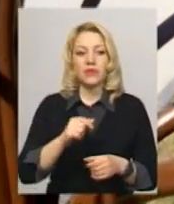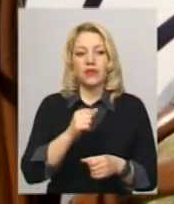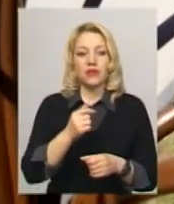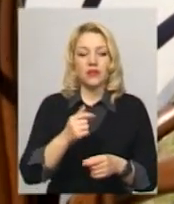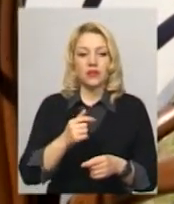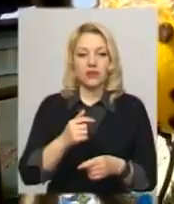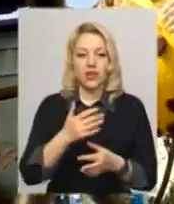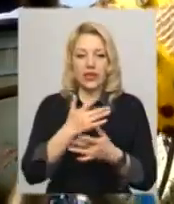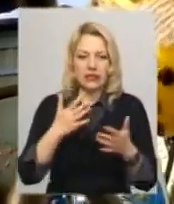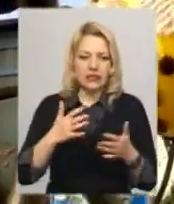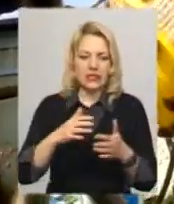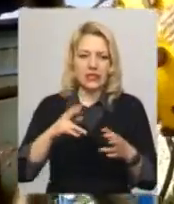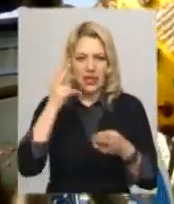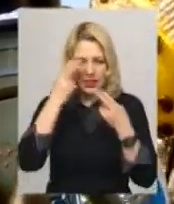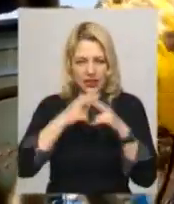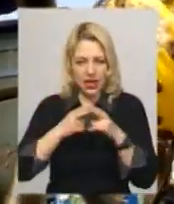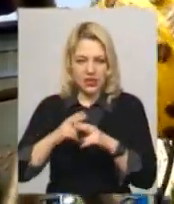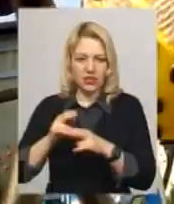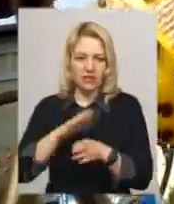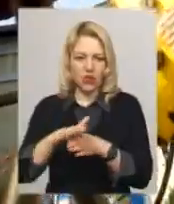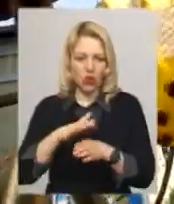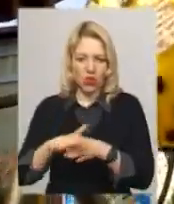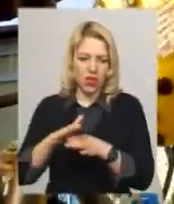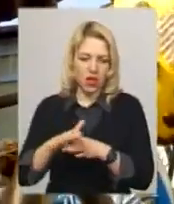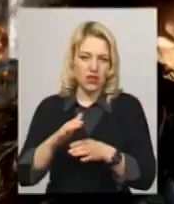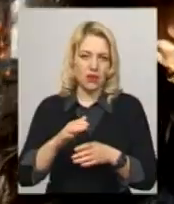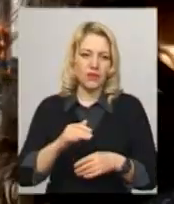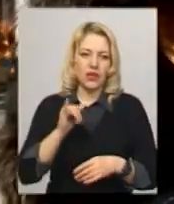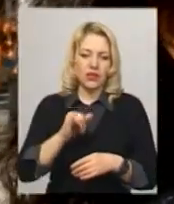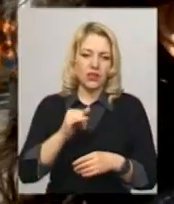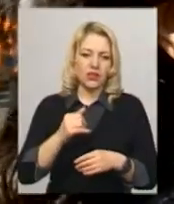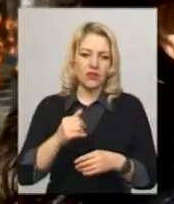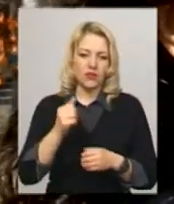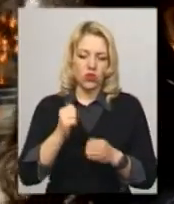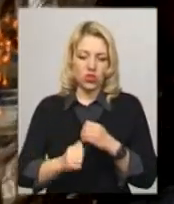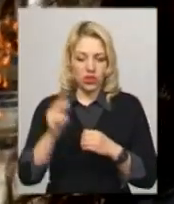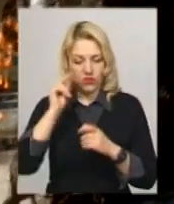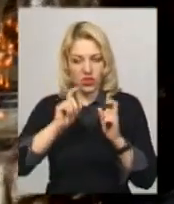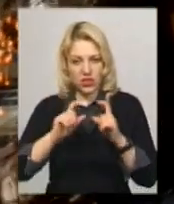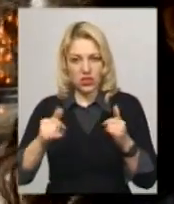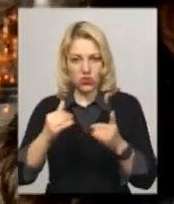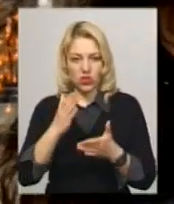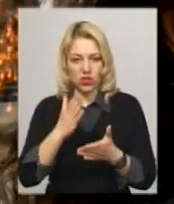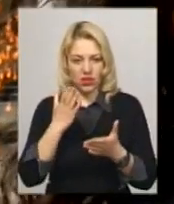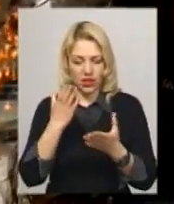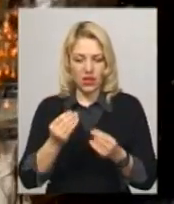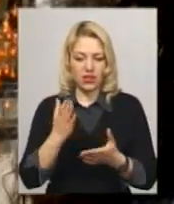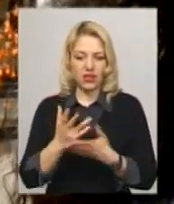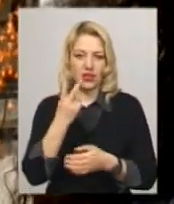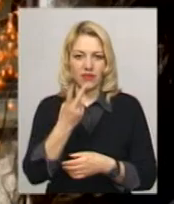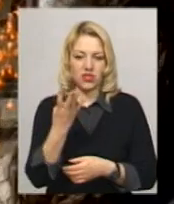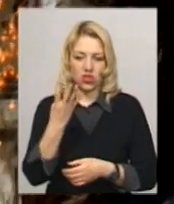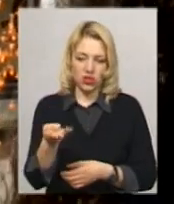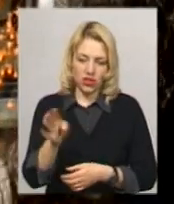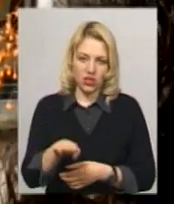робіт в різних техніках виконання. Кожний навчальний заклад на сьогоднішній день 24 представив